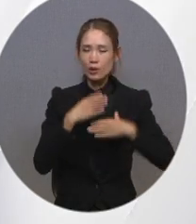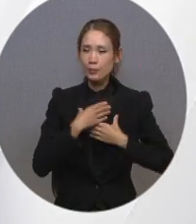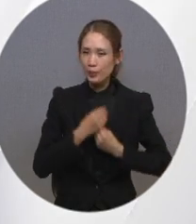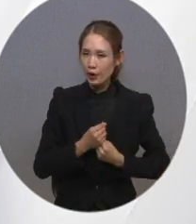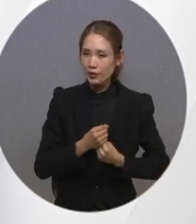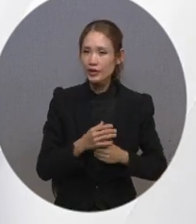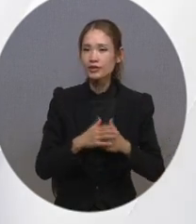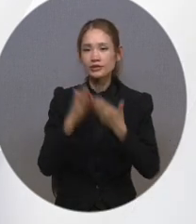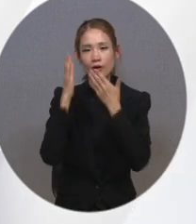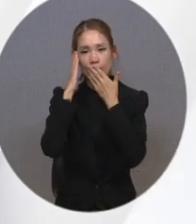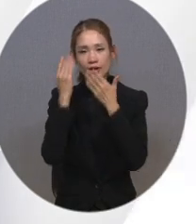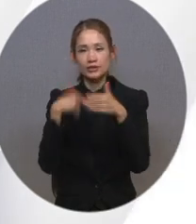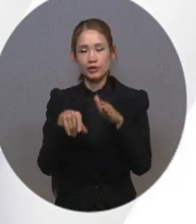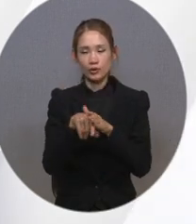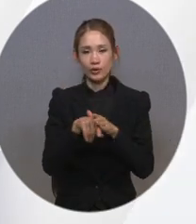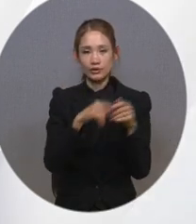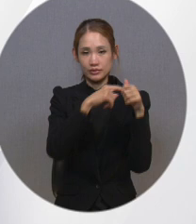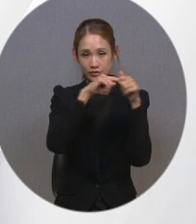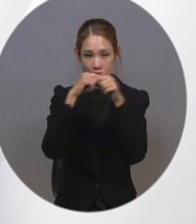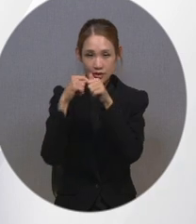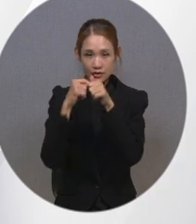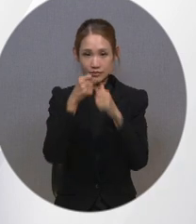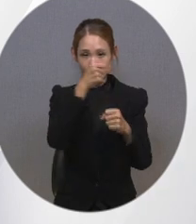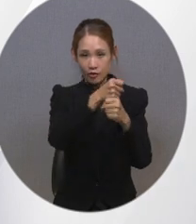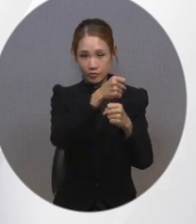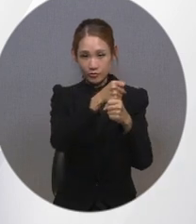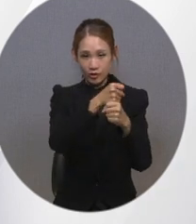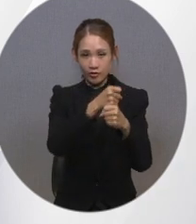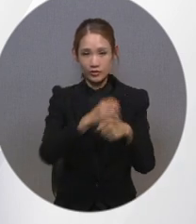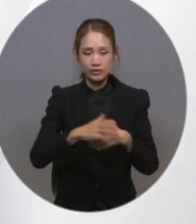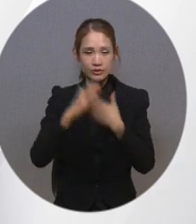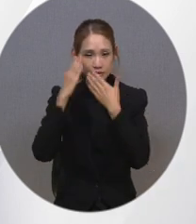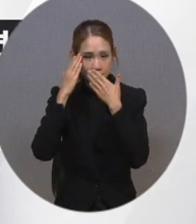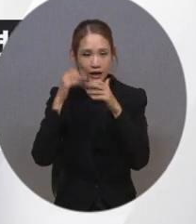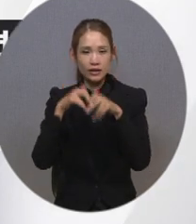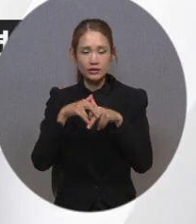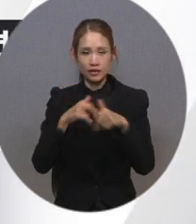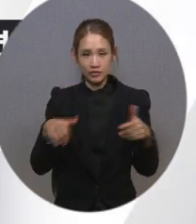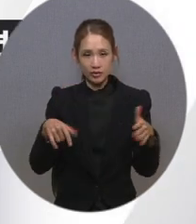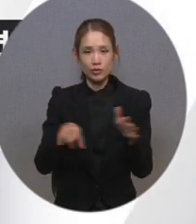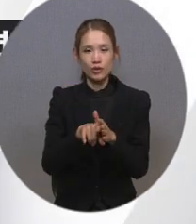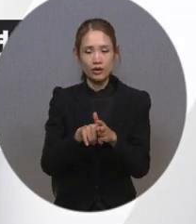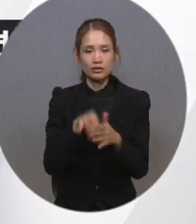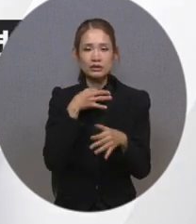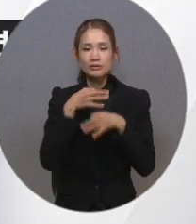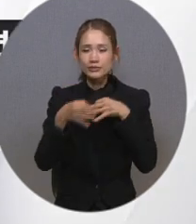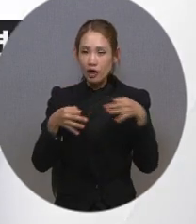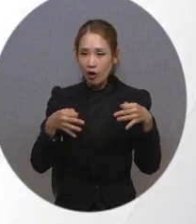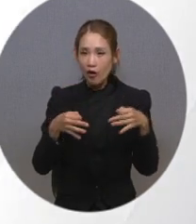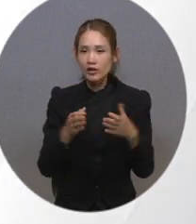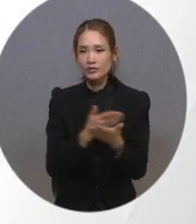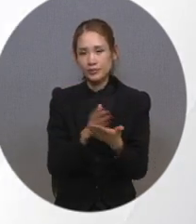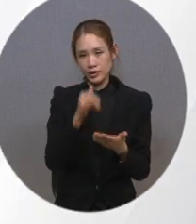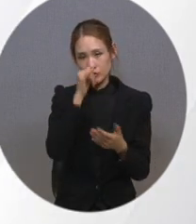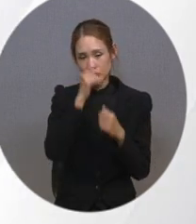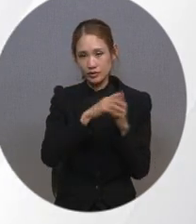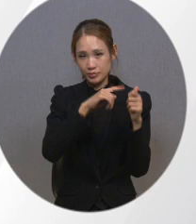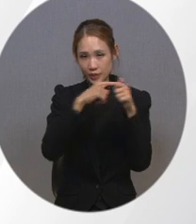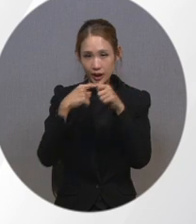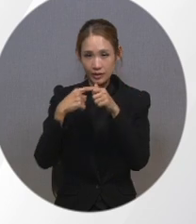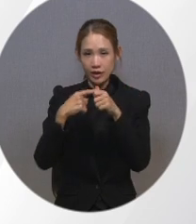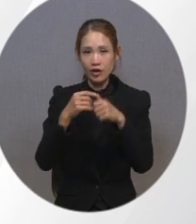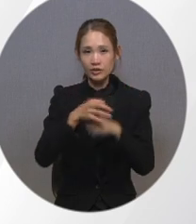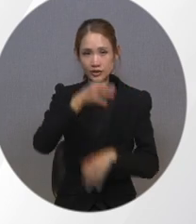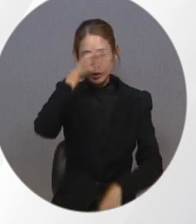청각장애인을 위한 폐쇄자막 설정 기능과 시각장애인을 위한 음성 안내 기능으로 나누어지는데요. 폐쇄자막 설정